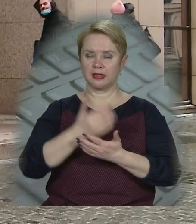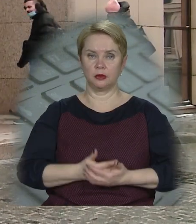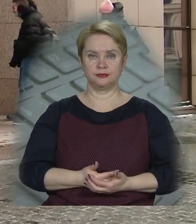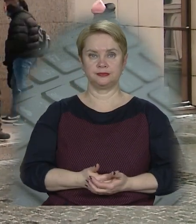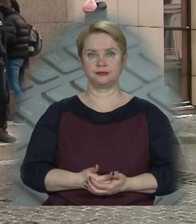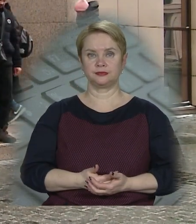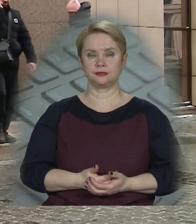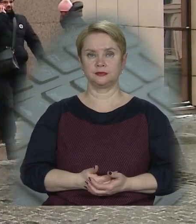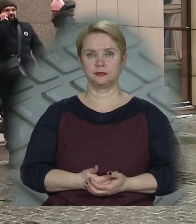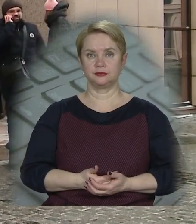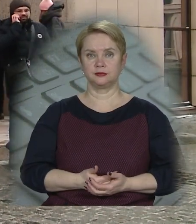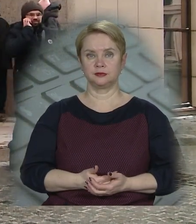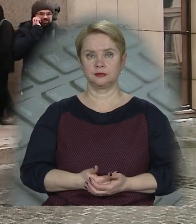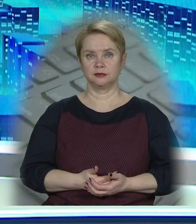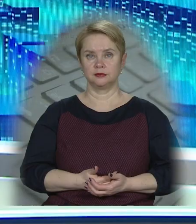11 каналу.